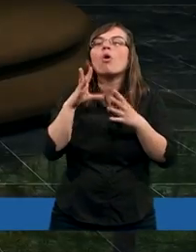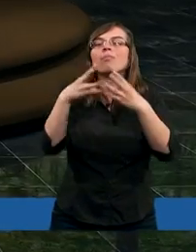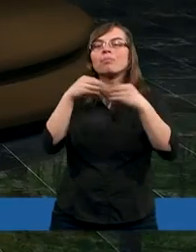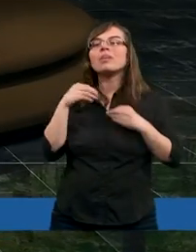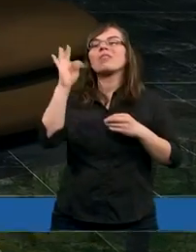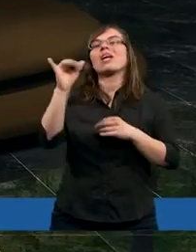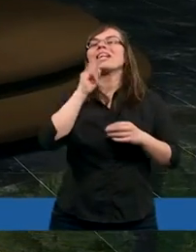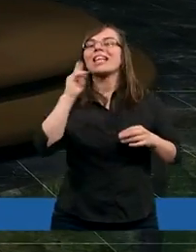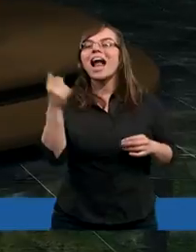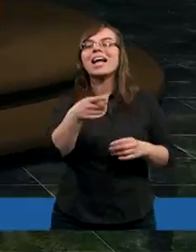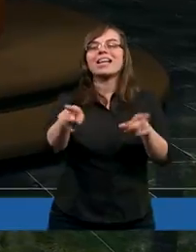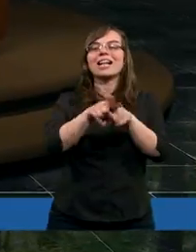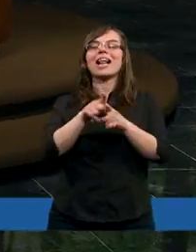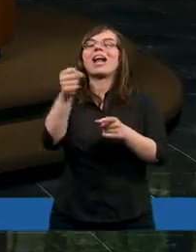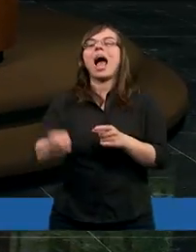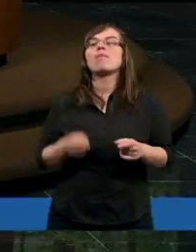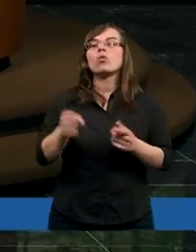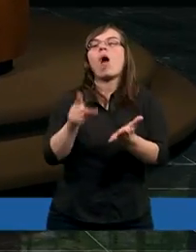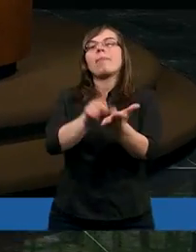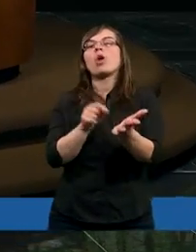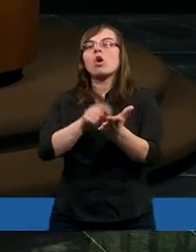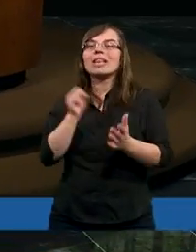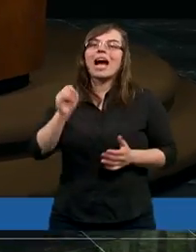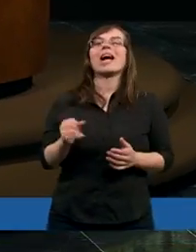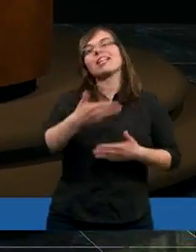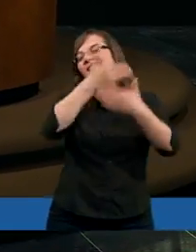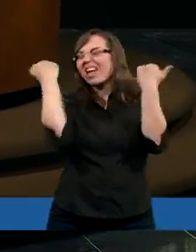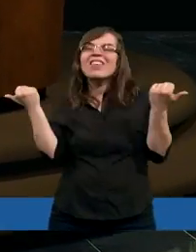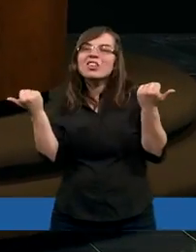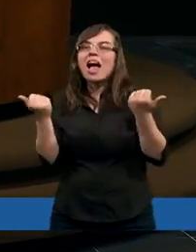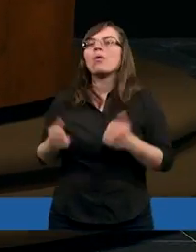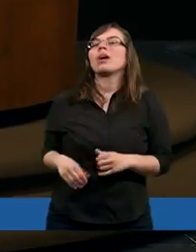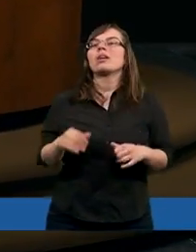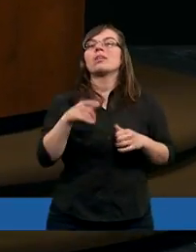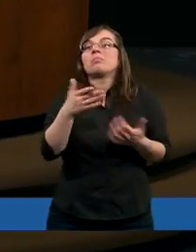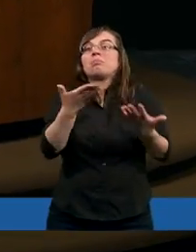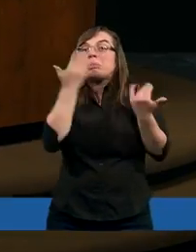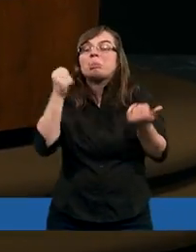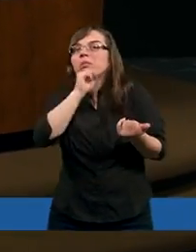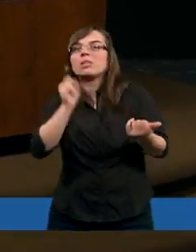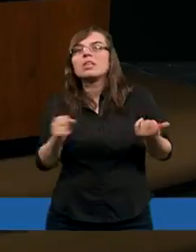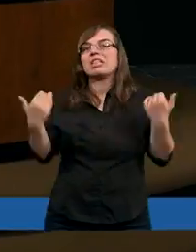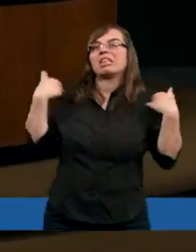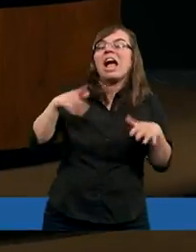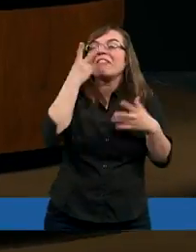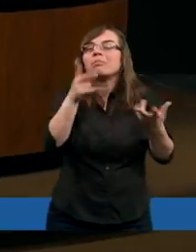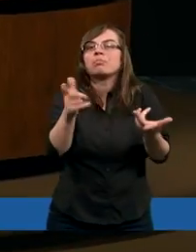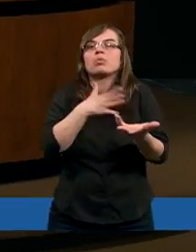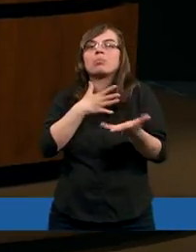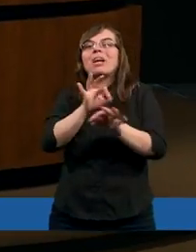trafiła i na to zalecenie apostoła Piotra i nie wiedziała, no nigdzie jej nie chciał